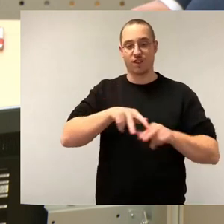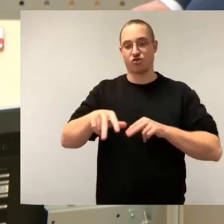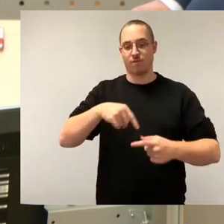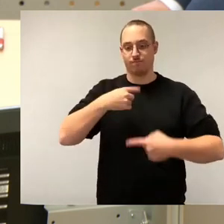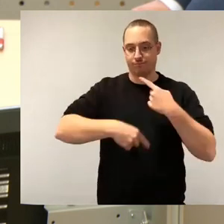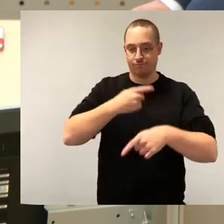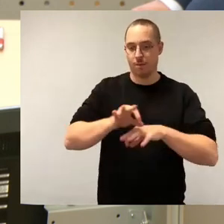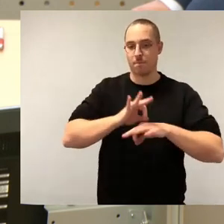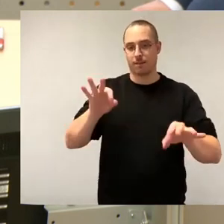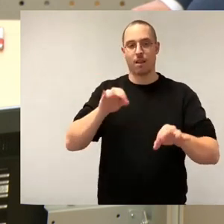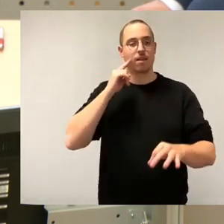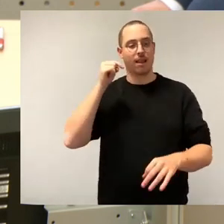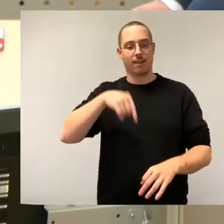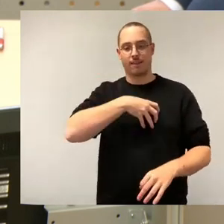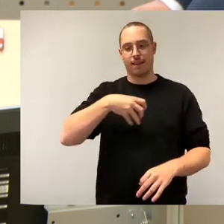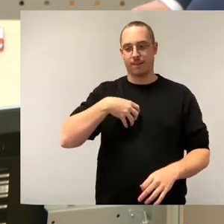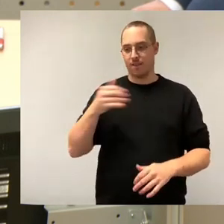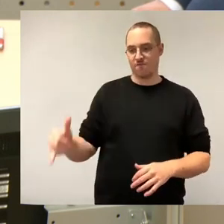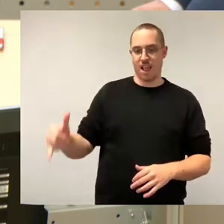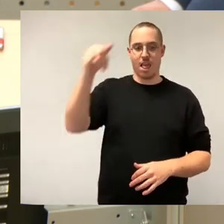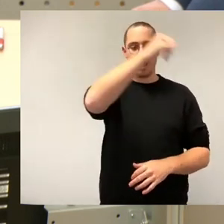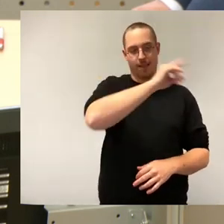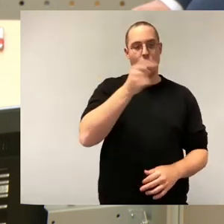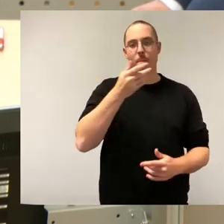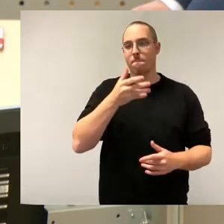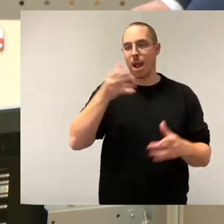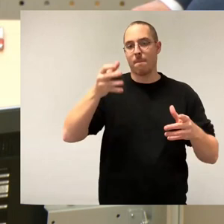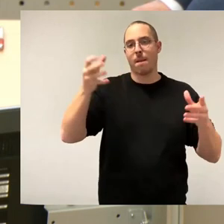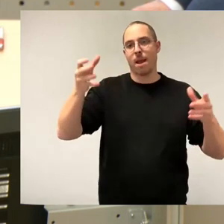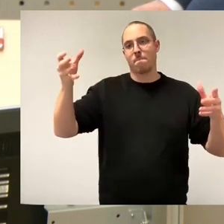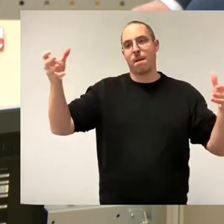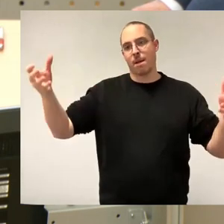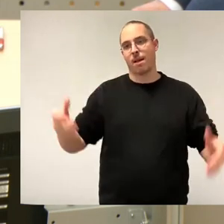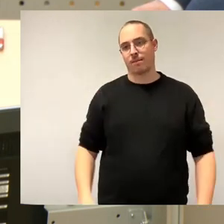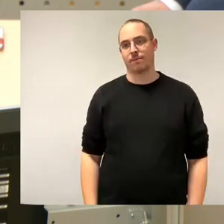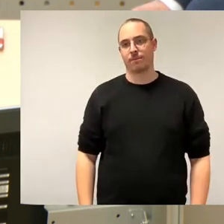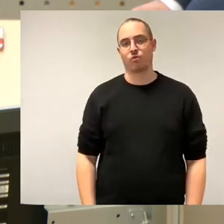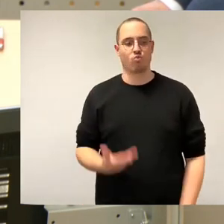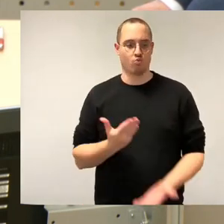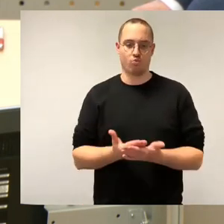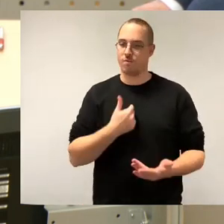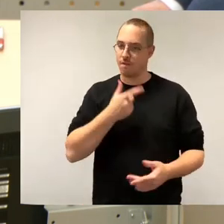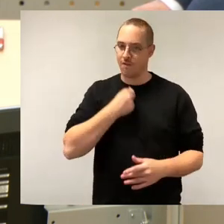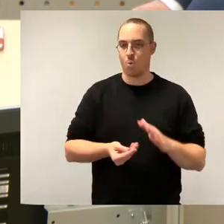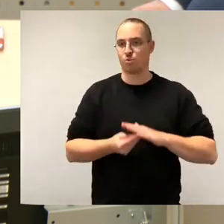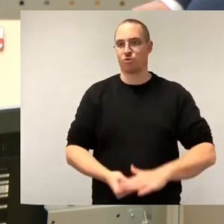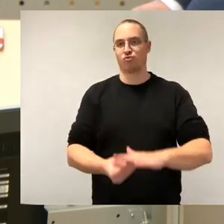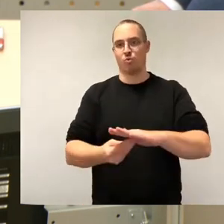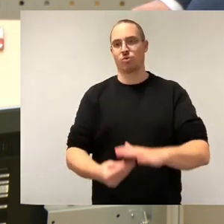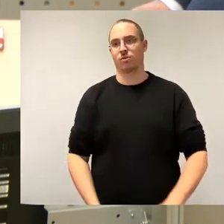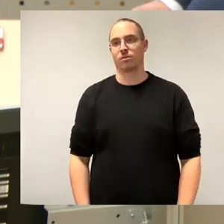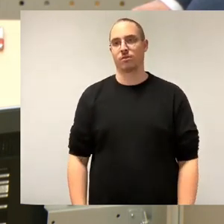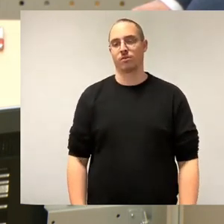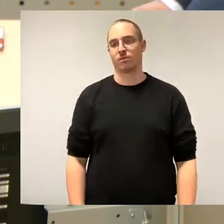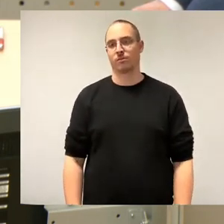Dresden wird eine Renaissance erhalten. Und das wollen wir entsprechend unterstützen. Und damit ist der